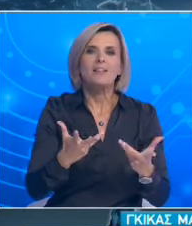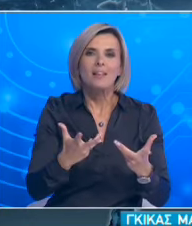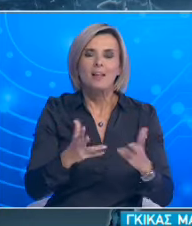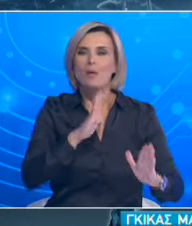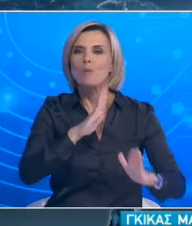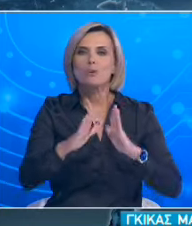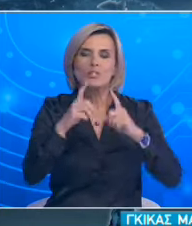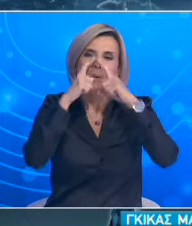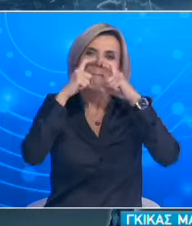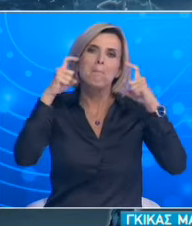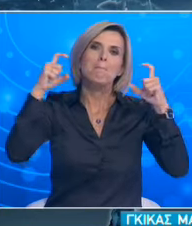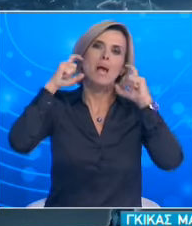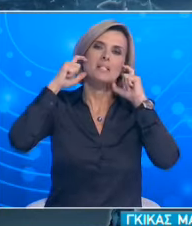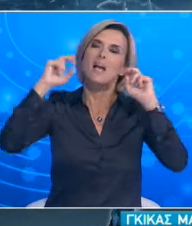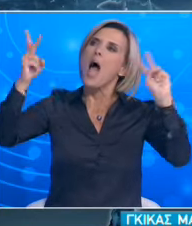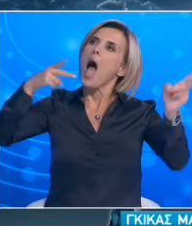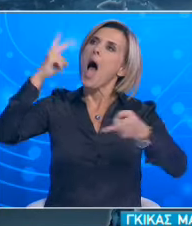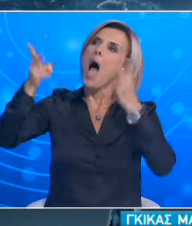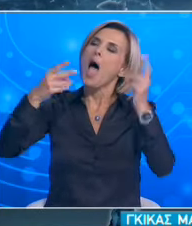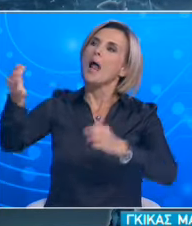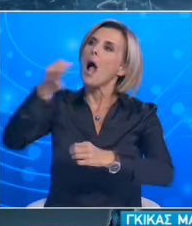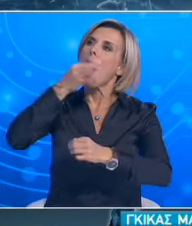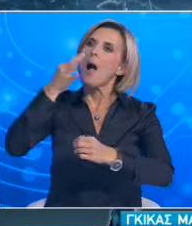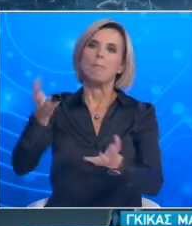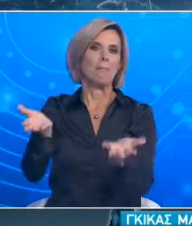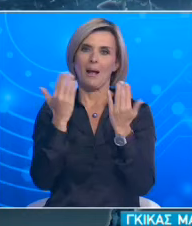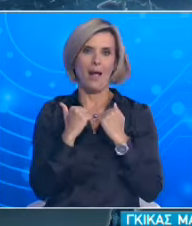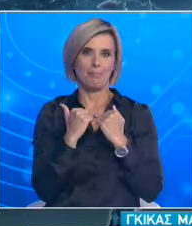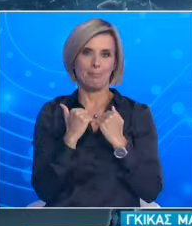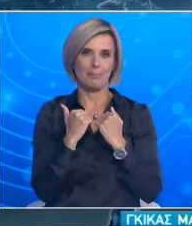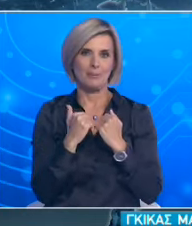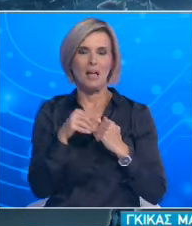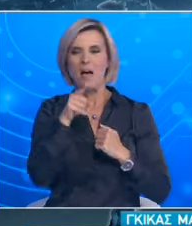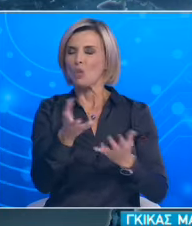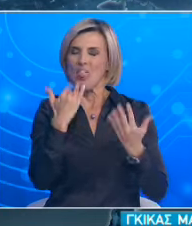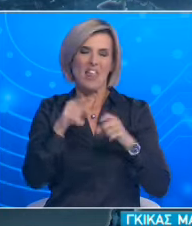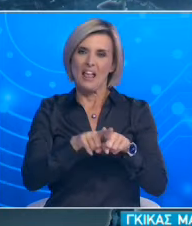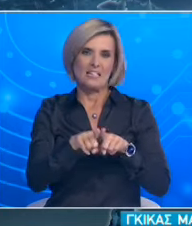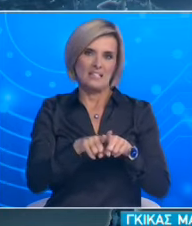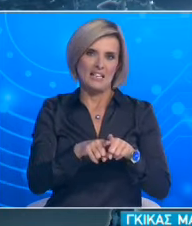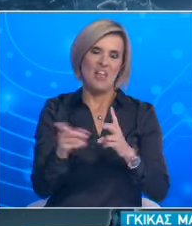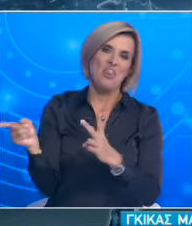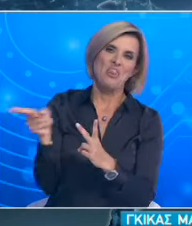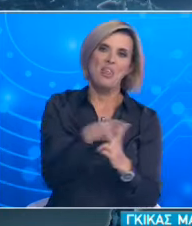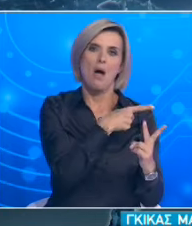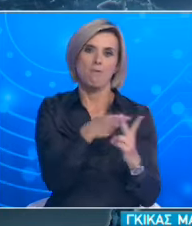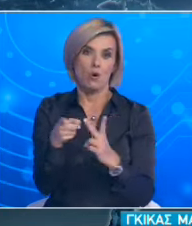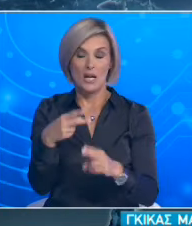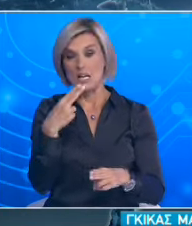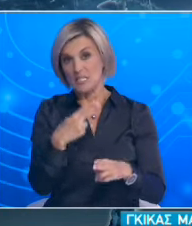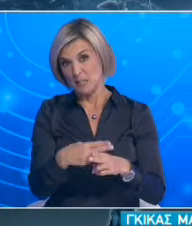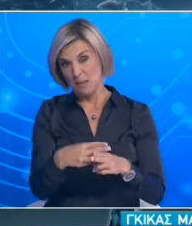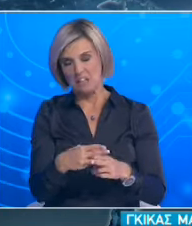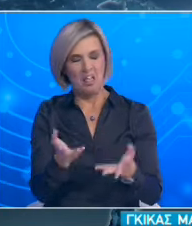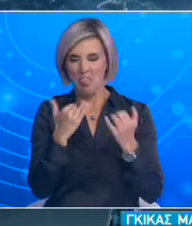επιδημιολογικά μοντέλα που γνωρίζουμε αυτή τη στιγμή και αυτά που αντιλαμβάνομαι εγώ δεν δείχνουν τεράστια διαφορά ή σημαντική διαφορά να το